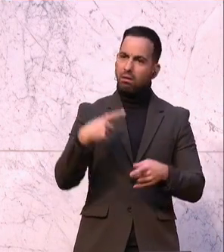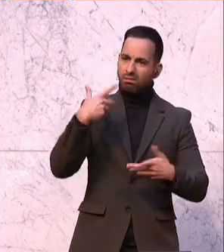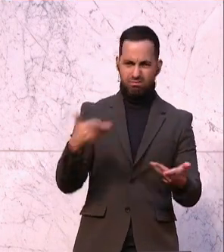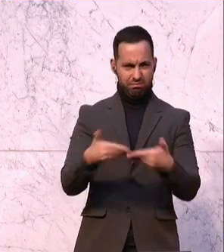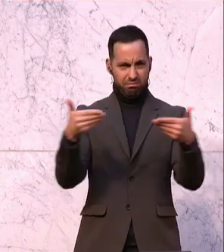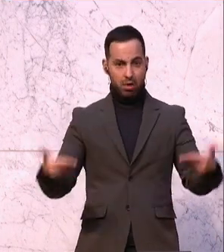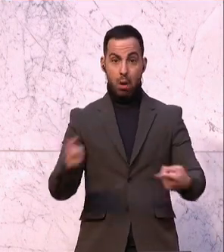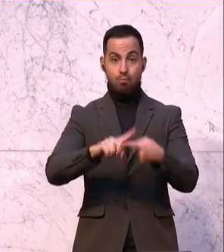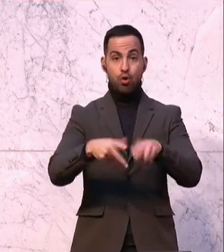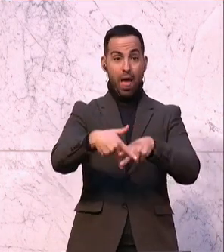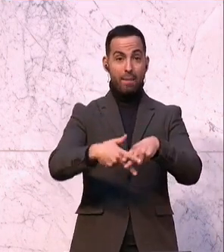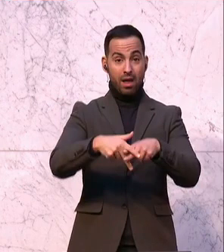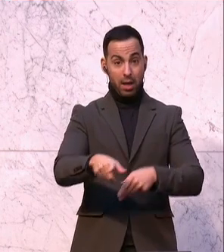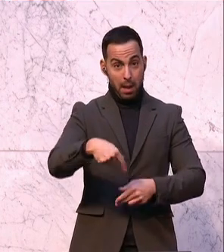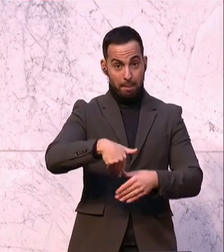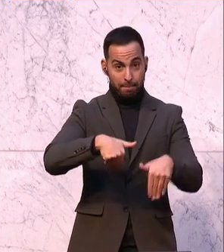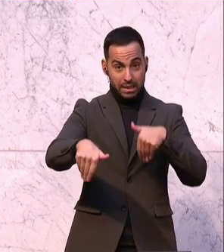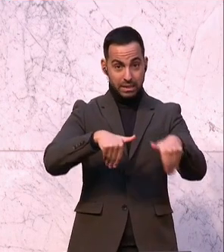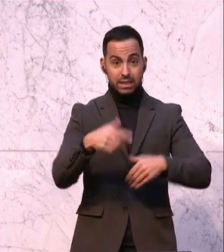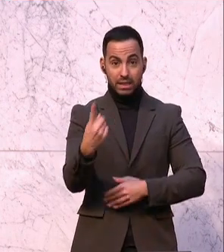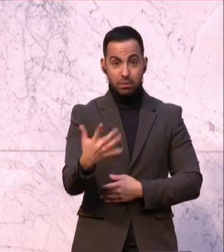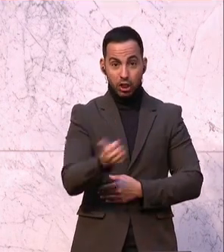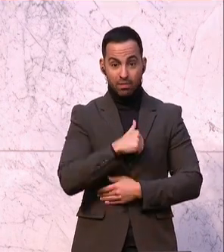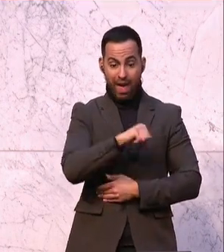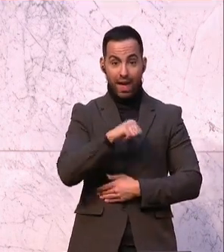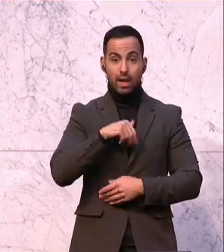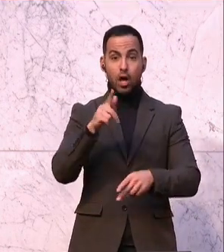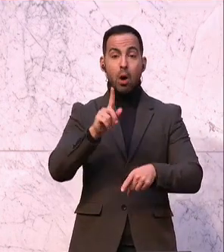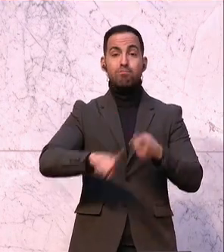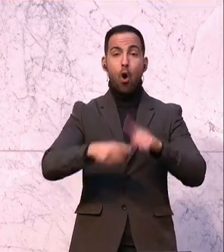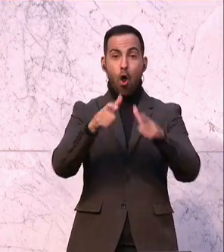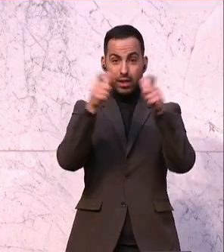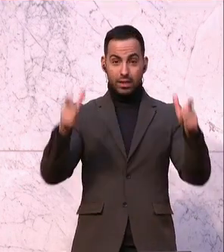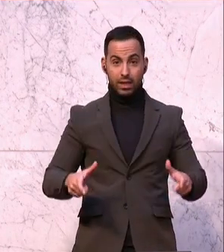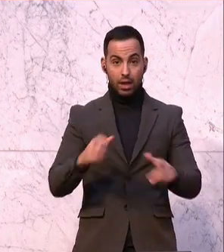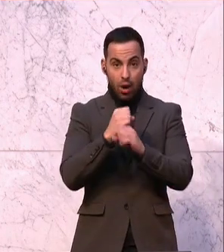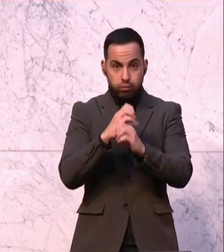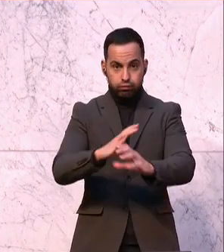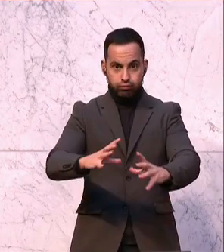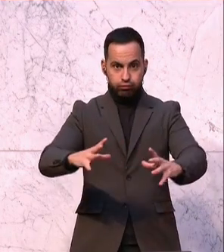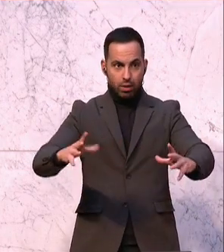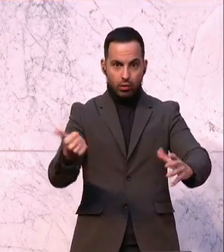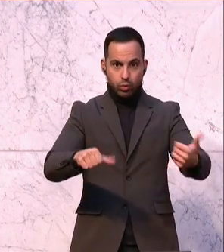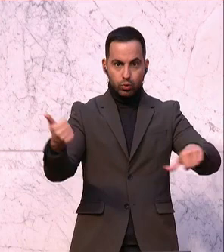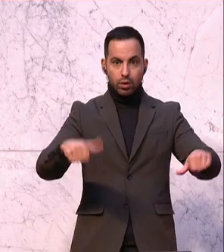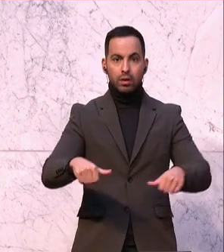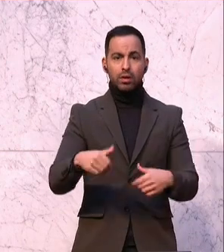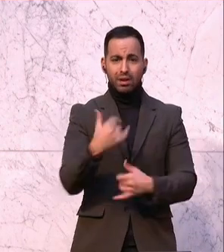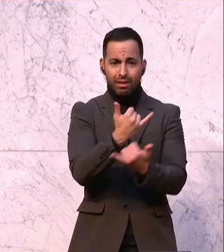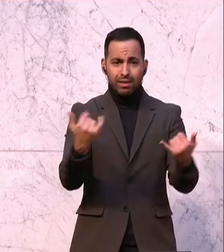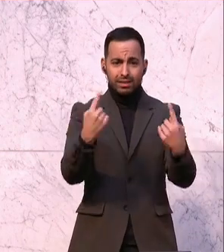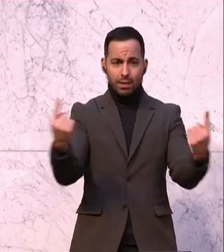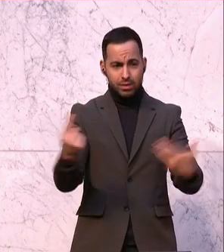Politapparat reden, der Minister, der es geschafft hat, den eigenen Politapparat am meisten aufzublasen, war der Innenminister Herbert Kickl. Das kann sich jeder